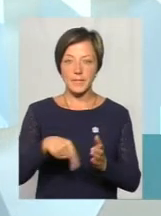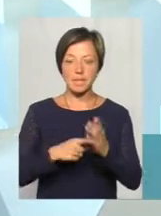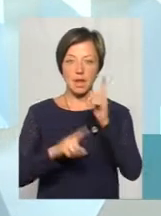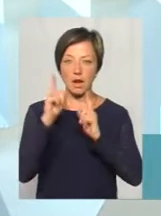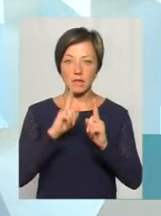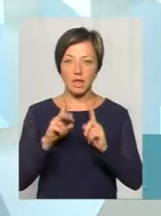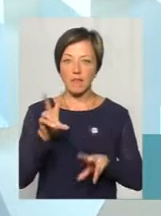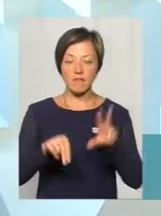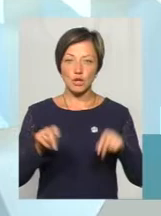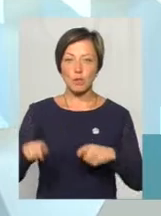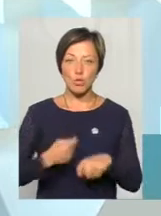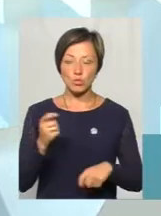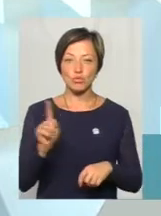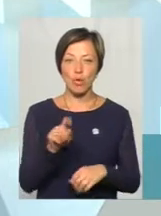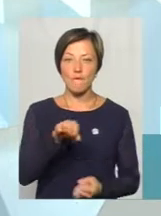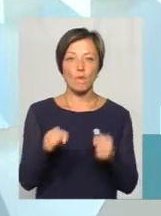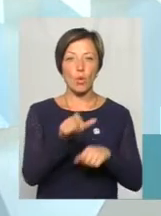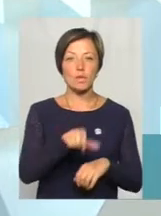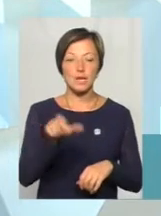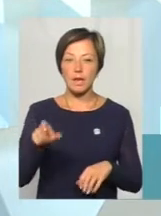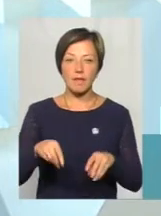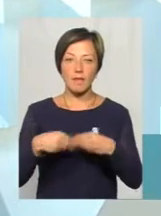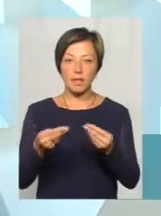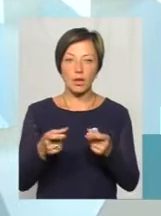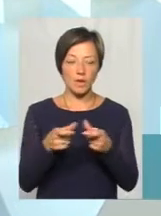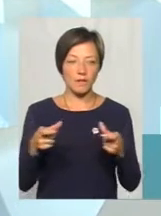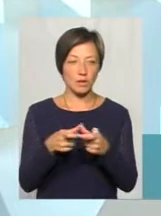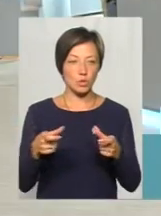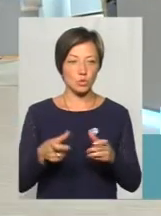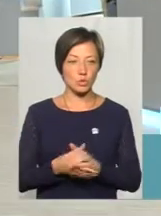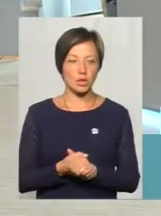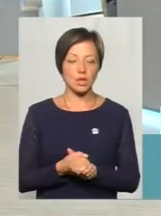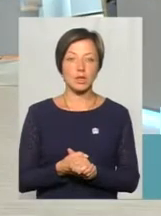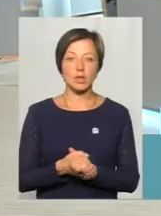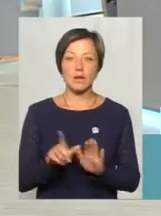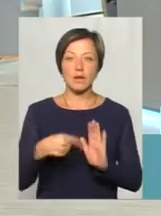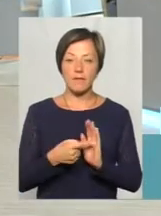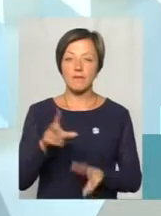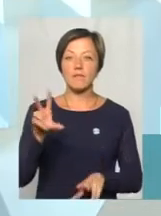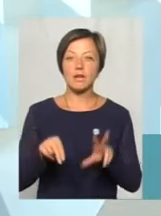не вважає порушенням те, що водії не видають квиточку? Вважаю порушенням.